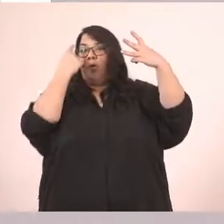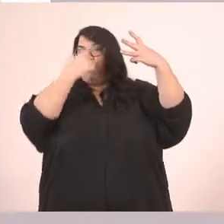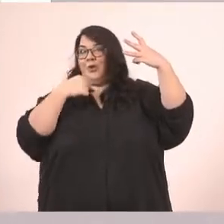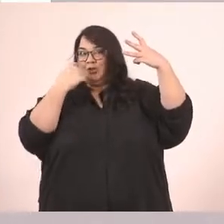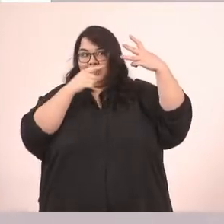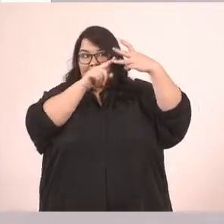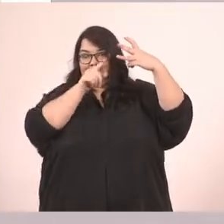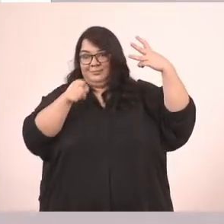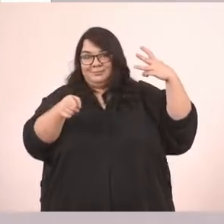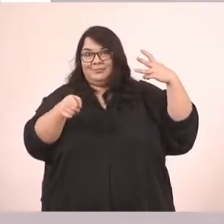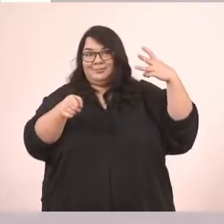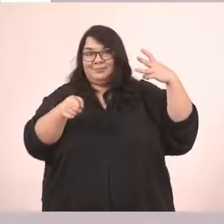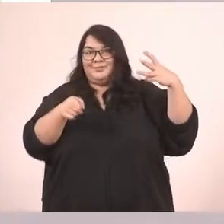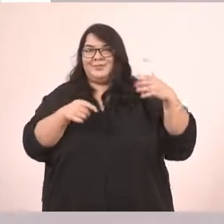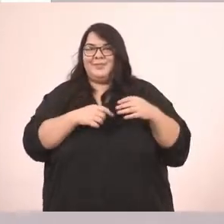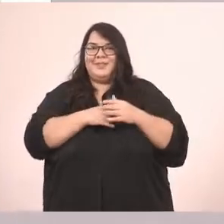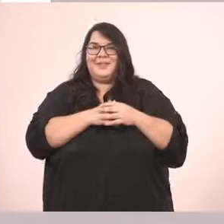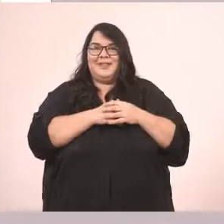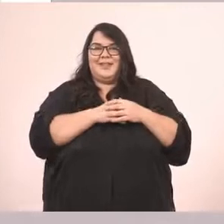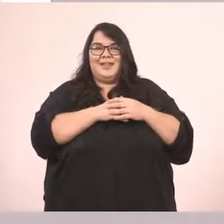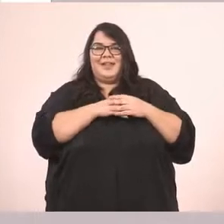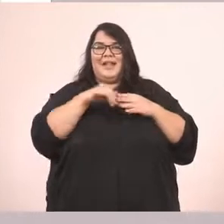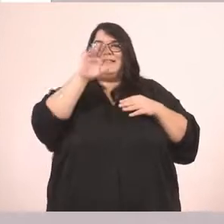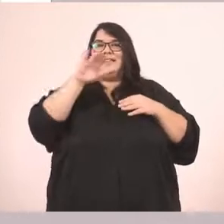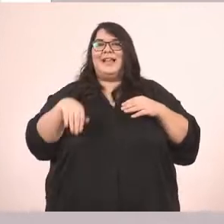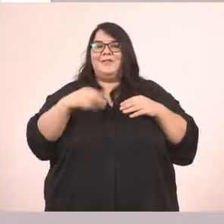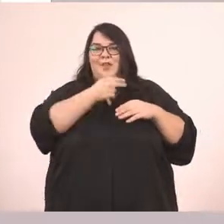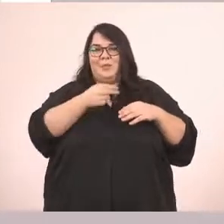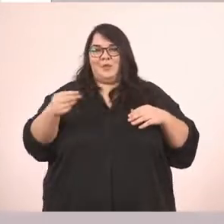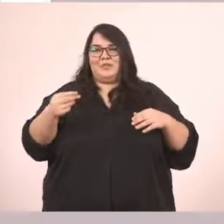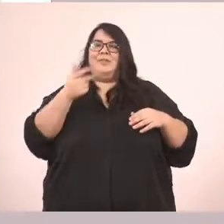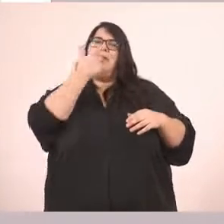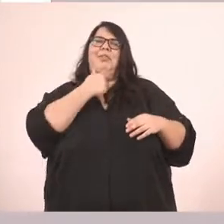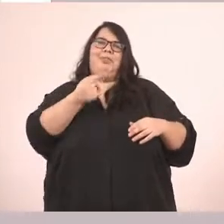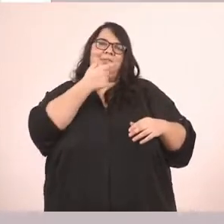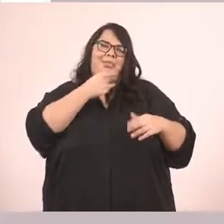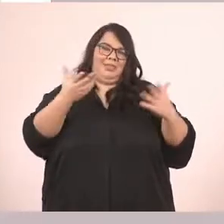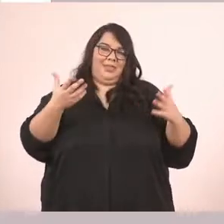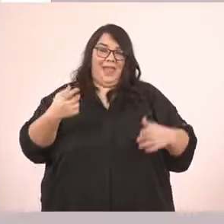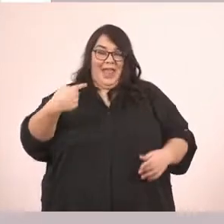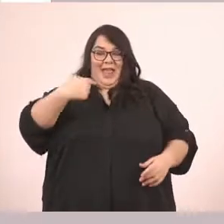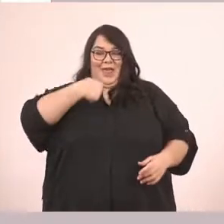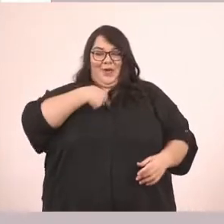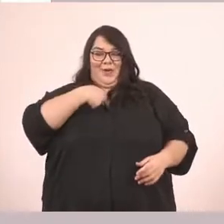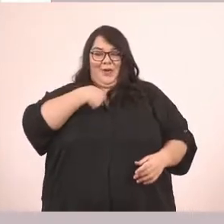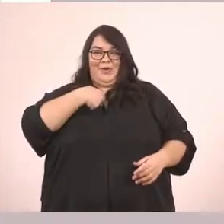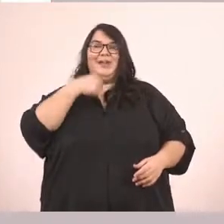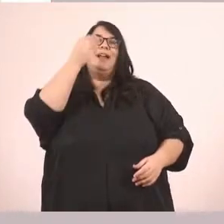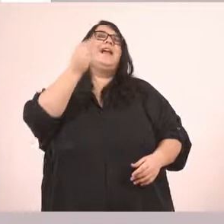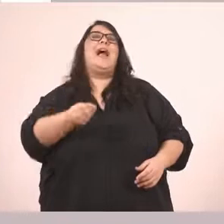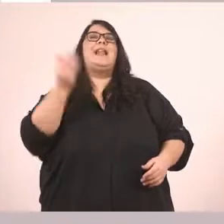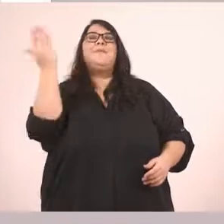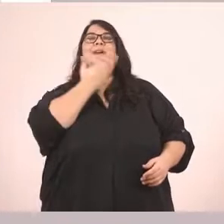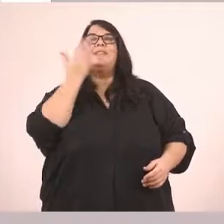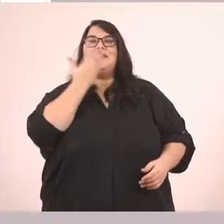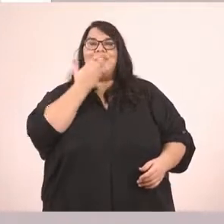παιδιά. Έτσι, πολύ ωραία. Και πάμε στο τελευταίο το οποίο είναι και πάρα πολύ εύκολο. Εγώ καλή μαθήτρια.